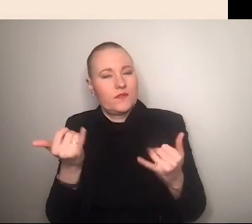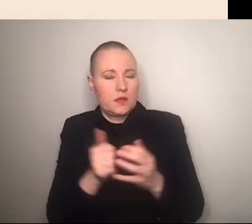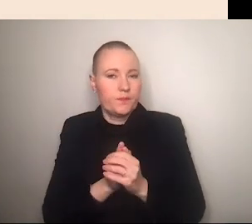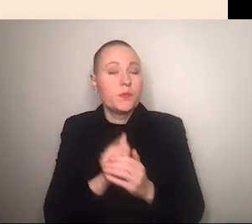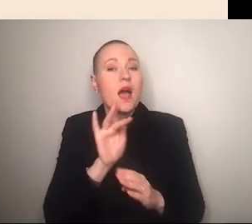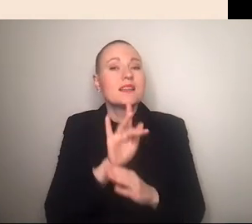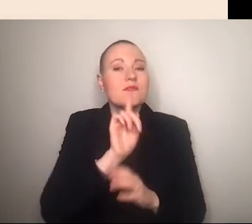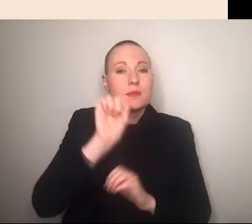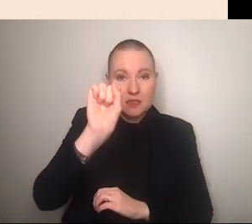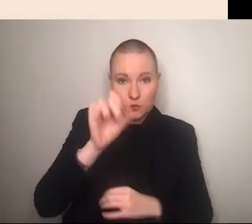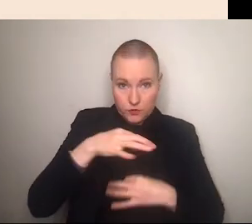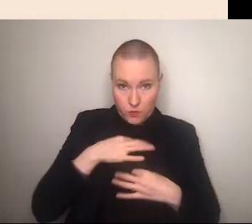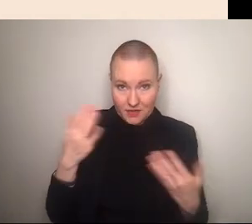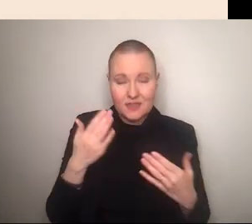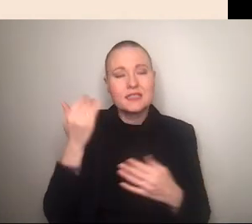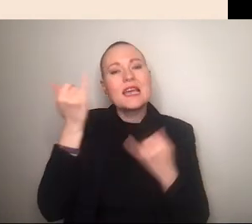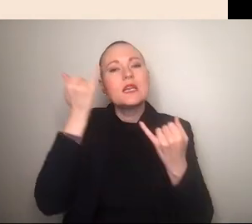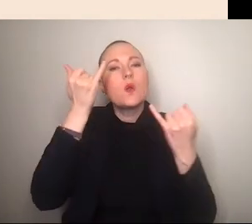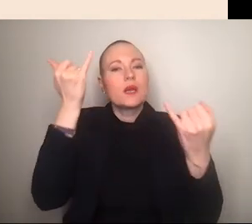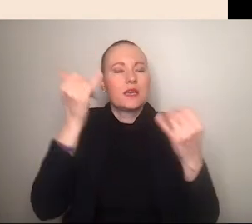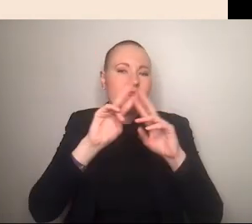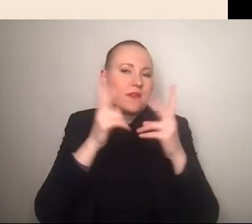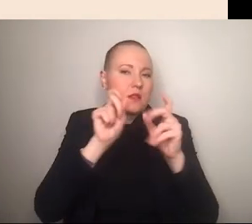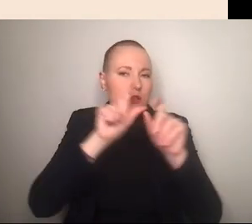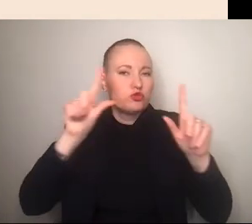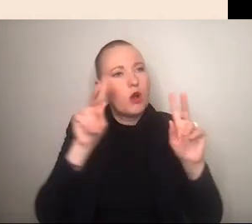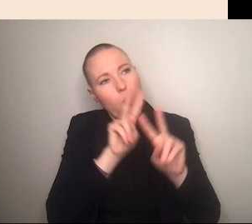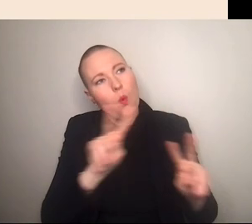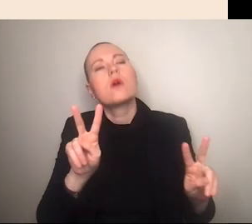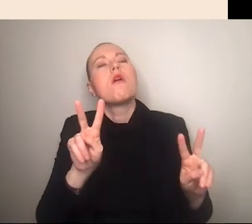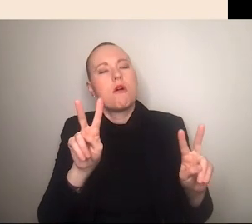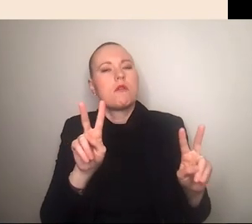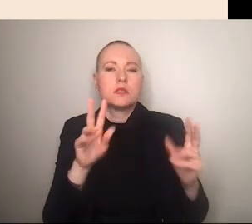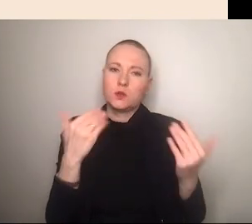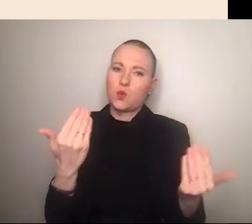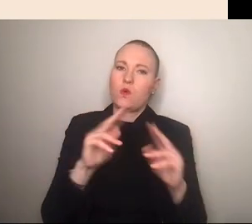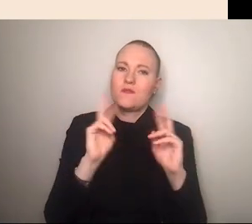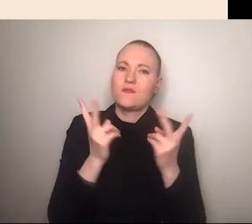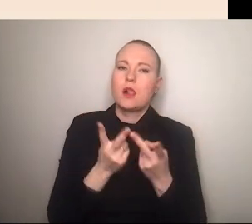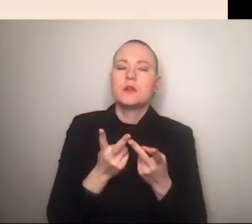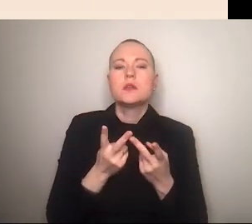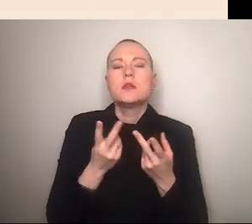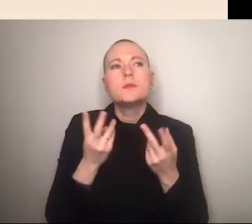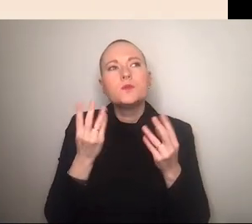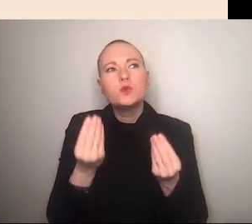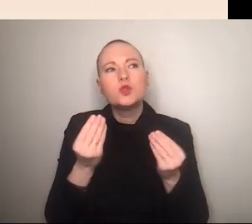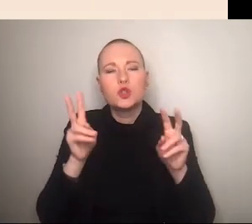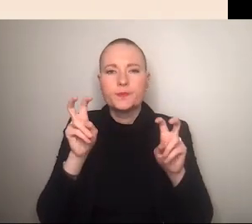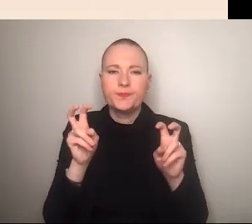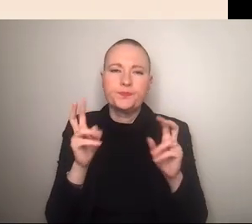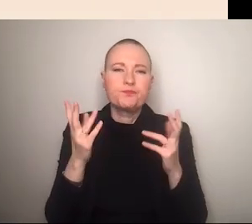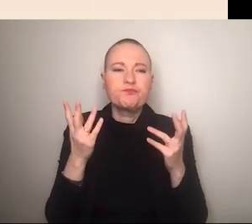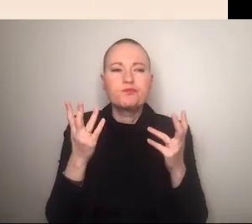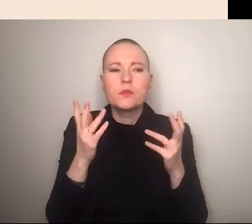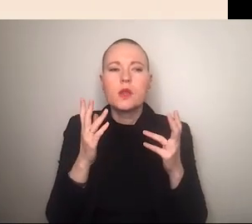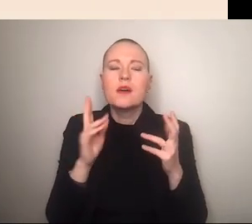begreife ich dabei als ideologie also als eine weltanschauung die eben ja bestimmte oder ihren anhängern